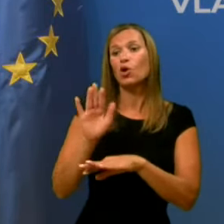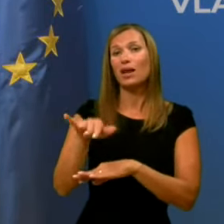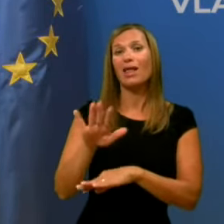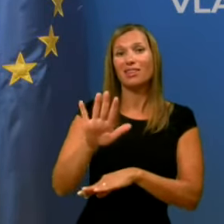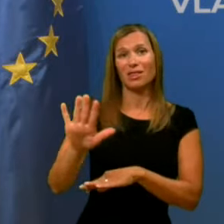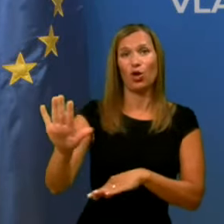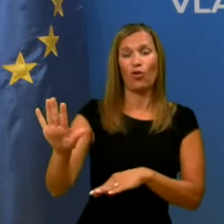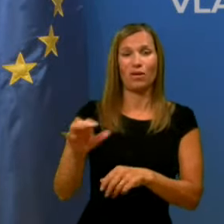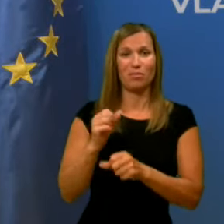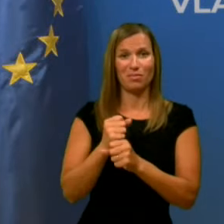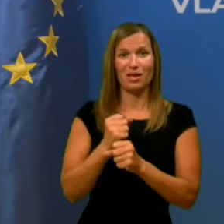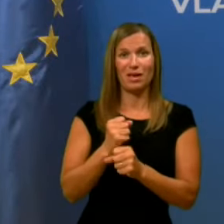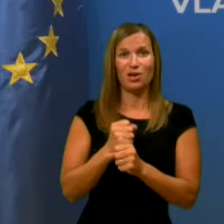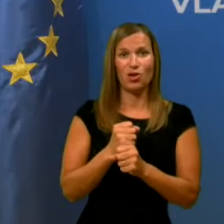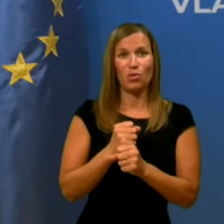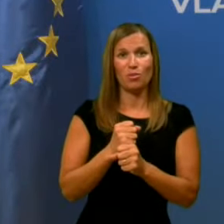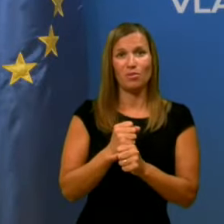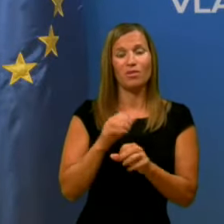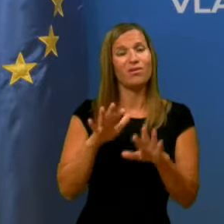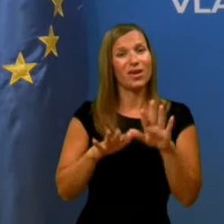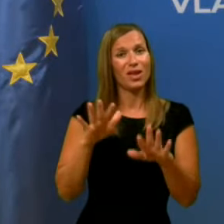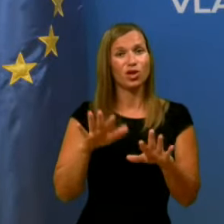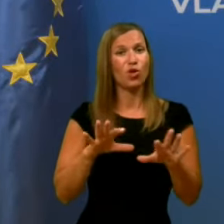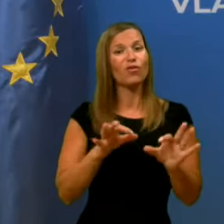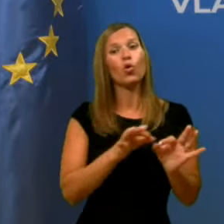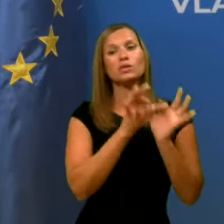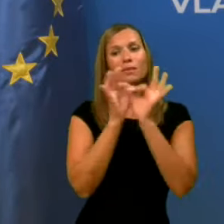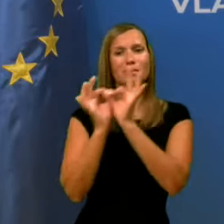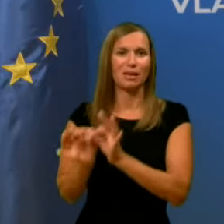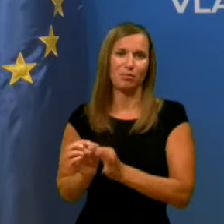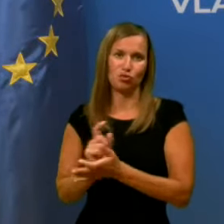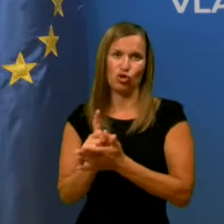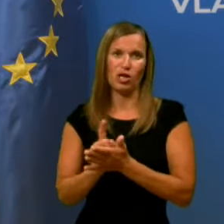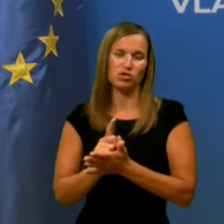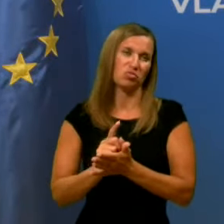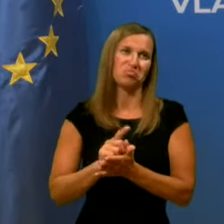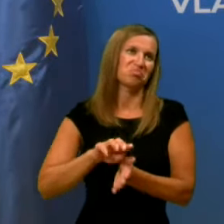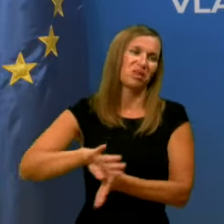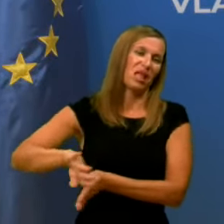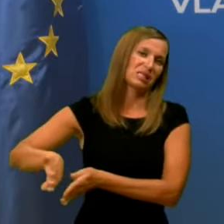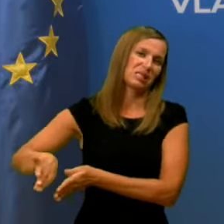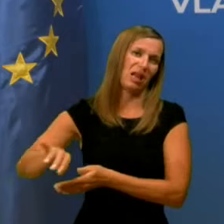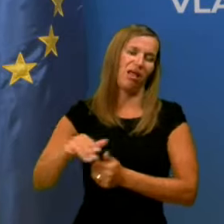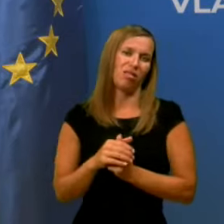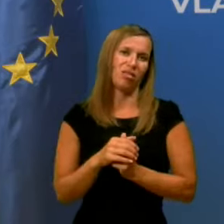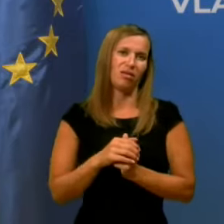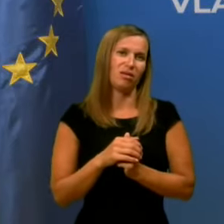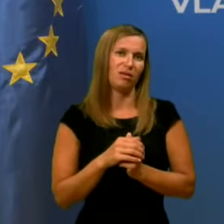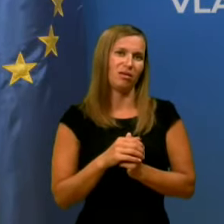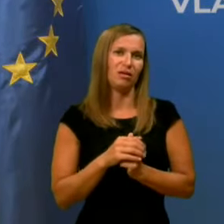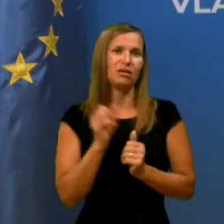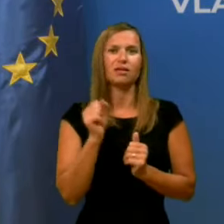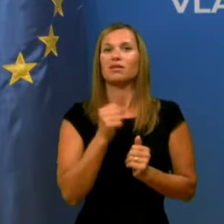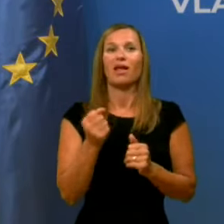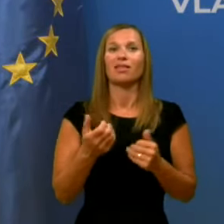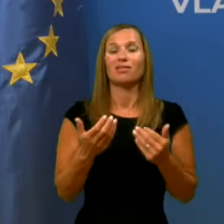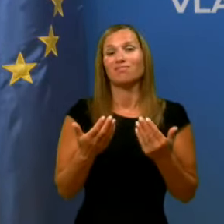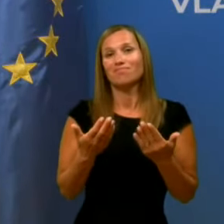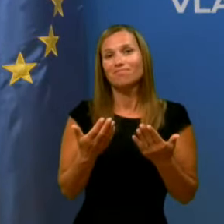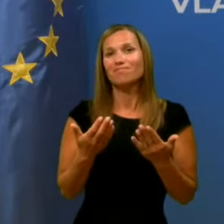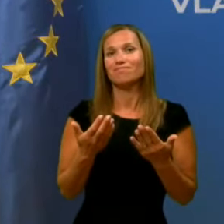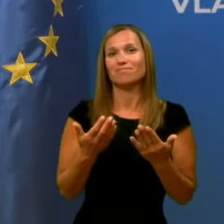delom, verjetno v vseh tem času, na stranskem tiru. In da danes, s tem,